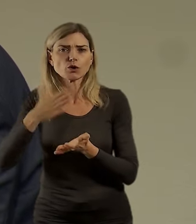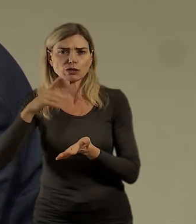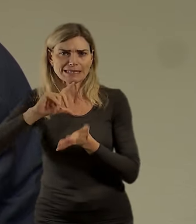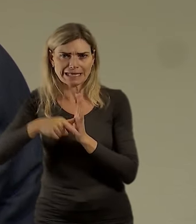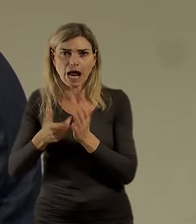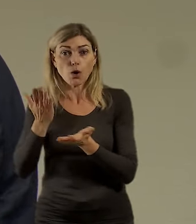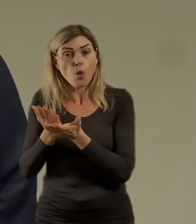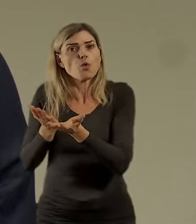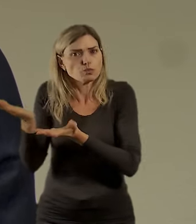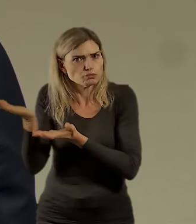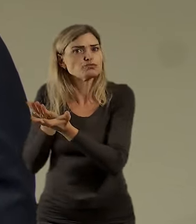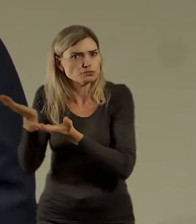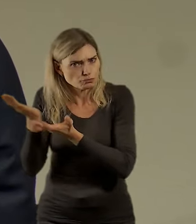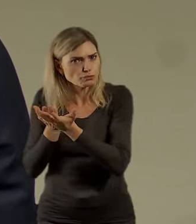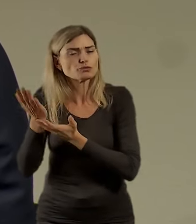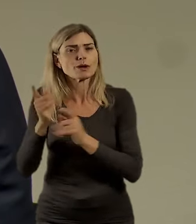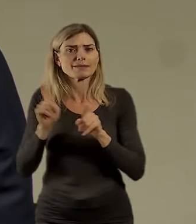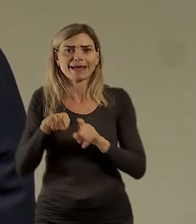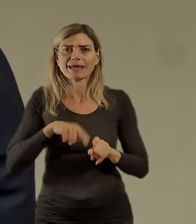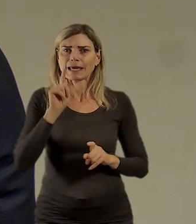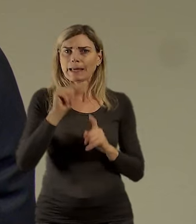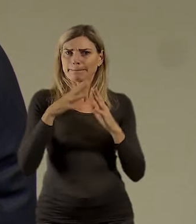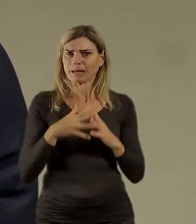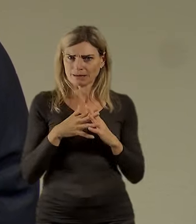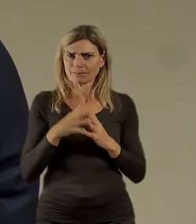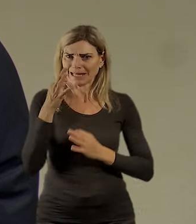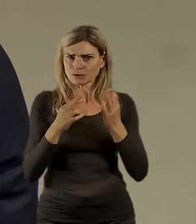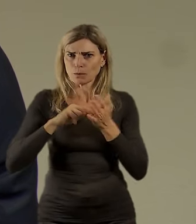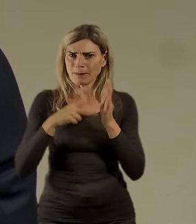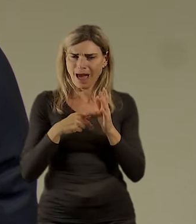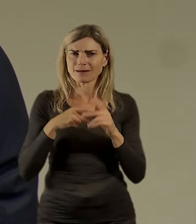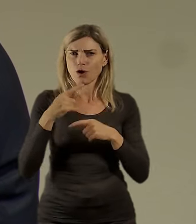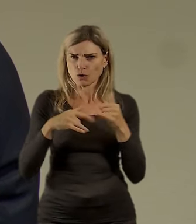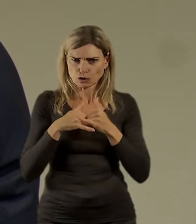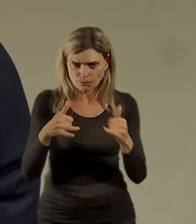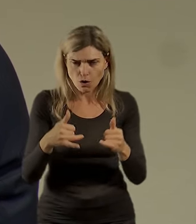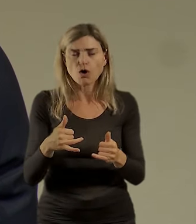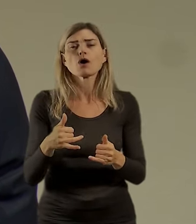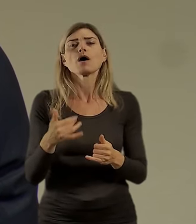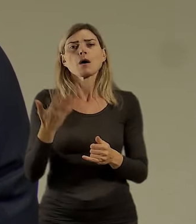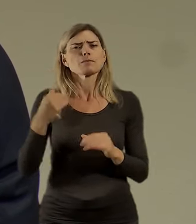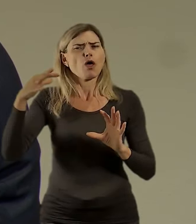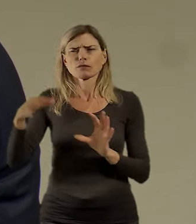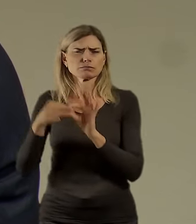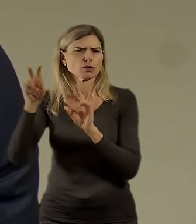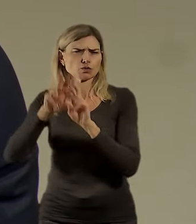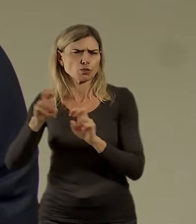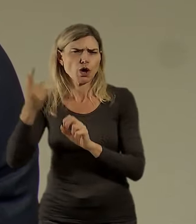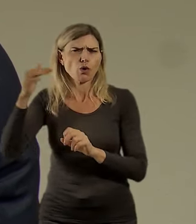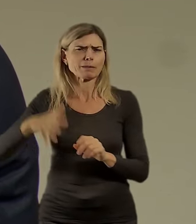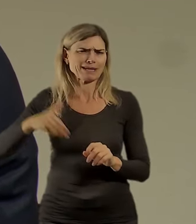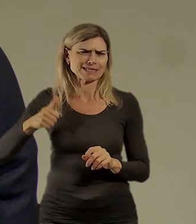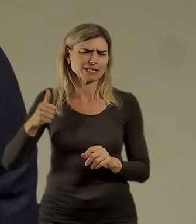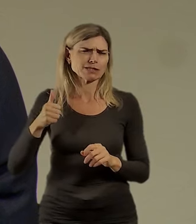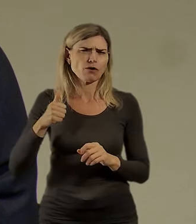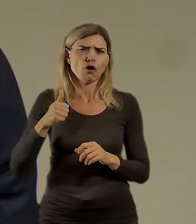spolupráce. Kolegové z IPRu dělají i úzební studii, v kterou soutěžilo MMR, která ukazuje spoustu zajímavých